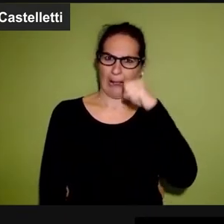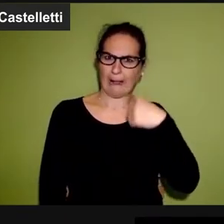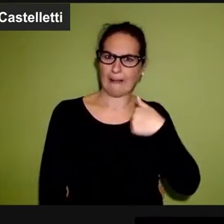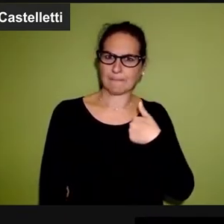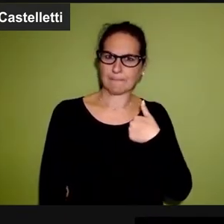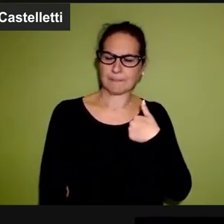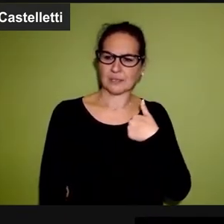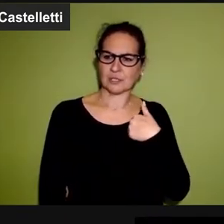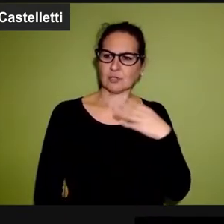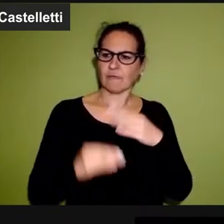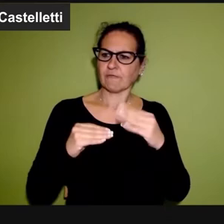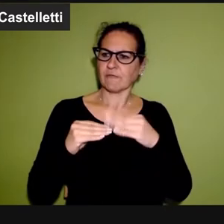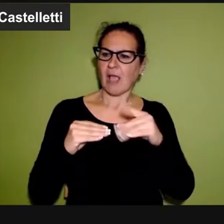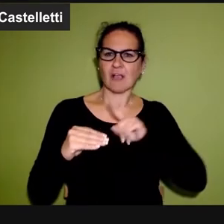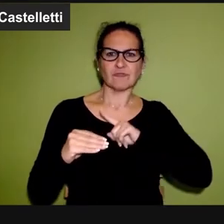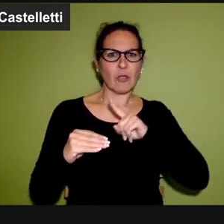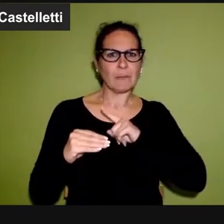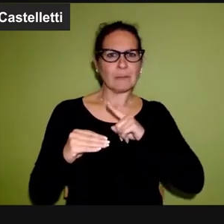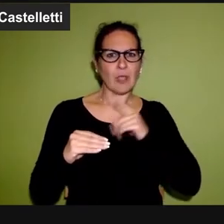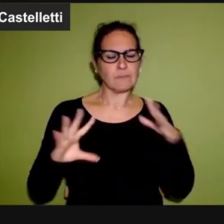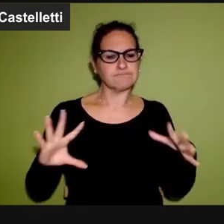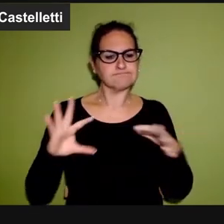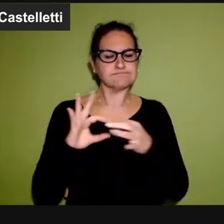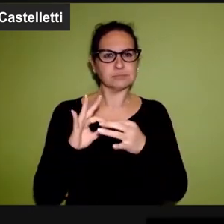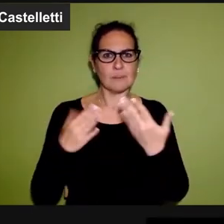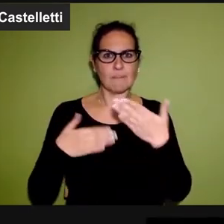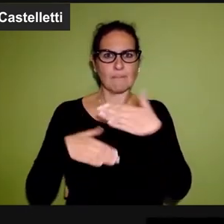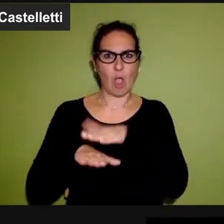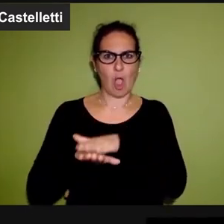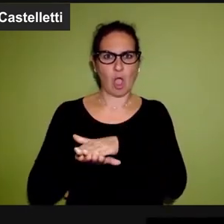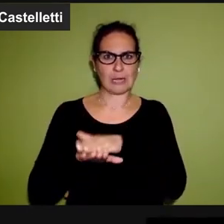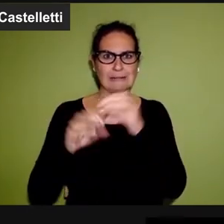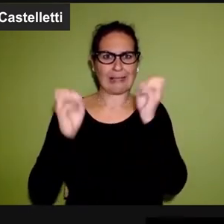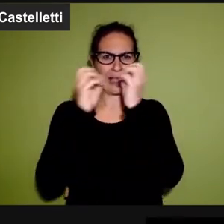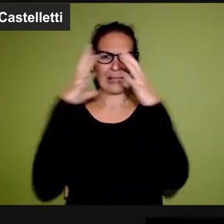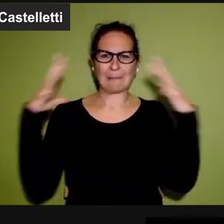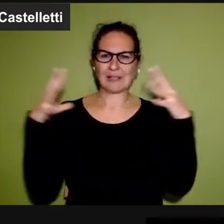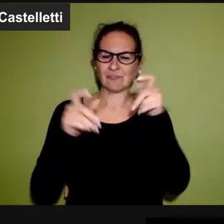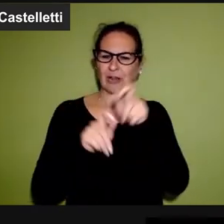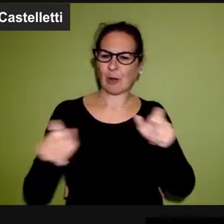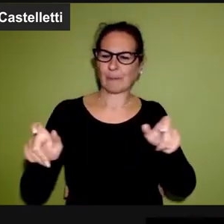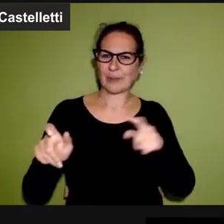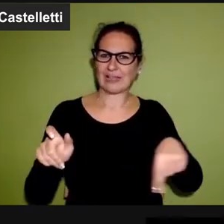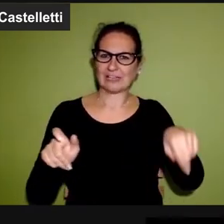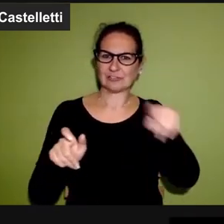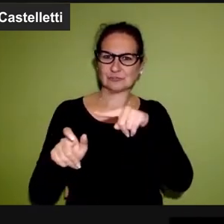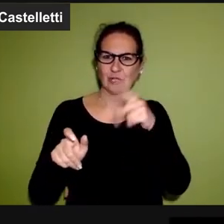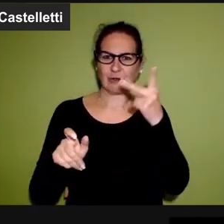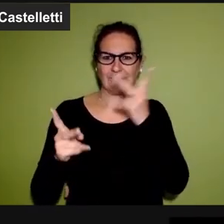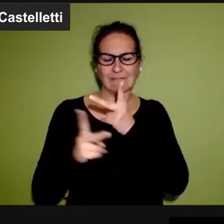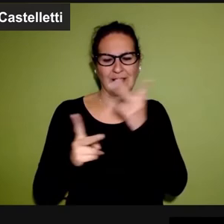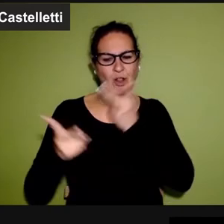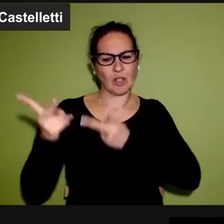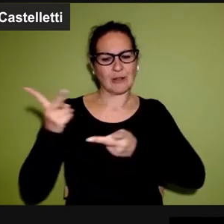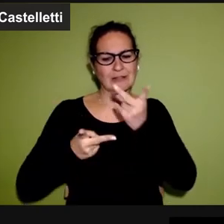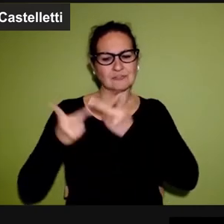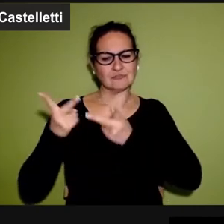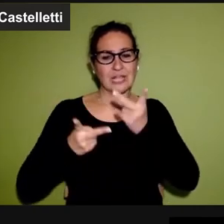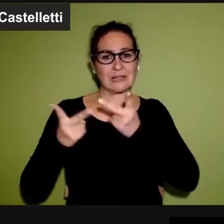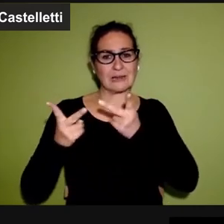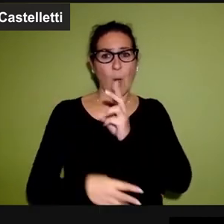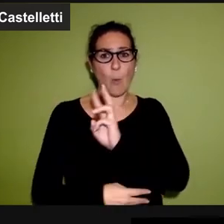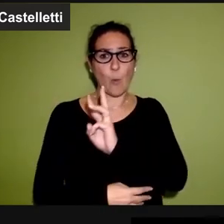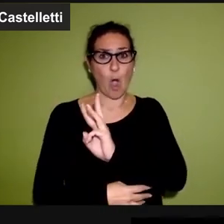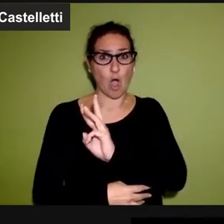quello che faccio ha qualcosa a fare con la morte. Nell'immaginario collettivo dubito che si associ facilmente